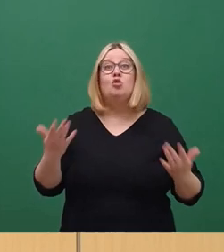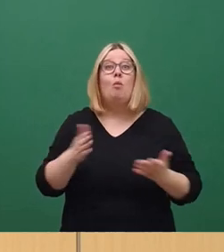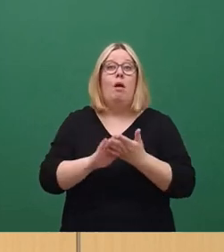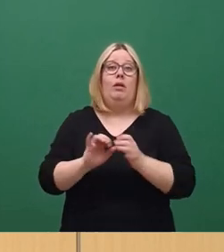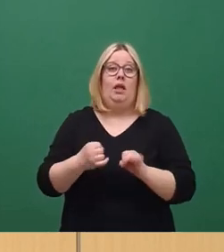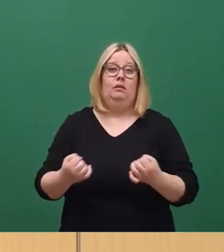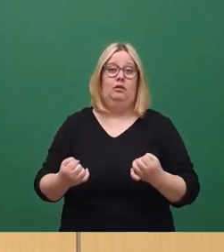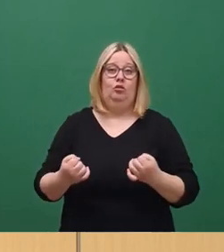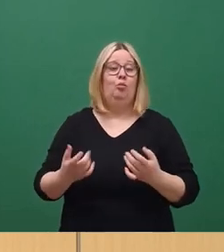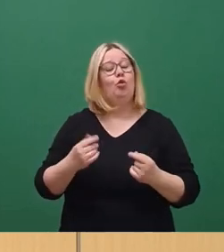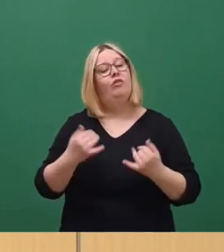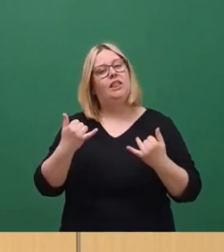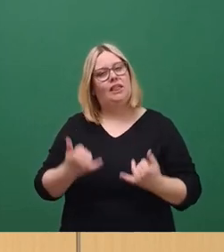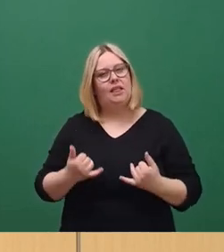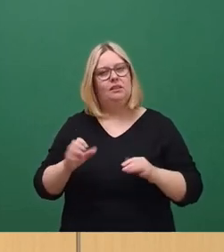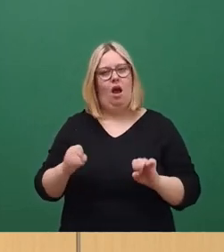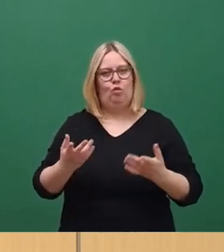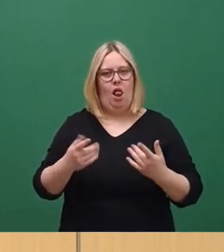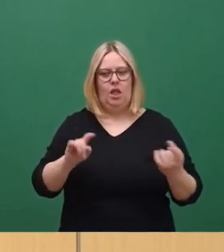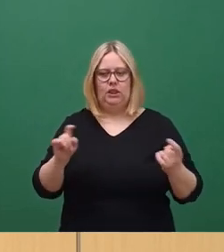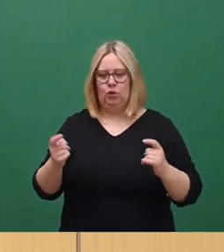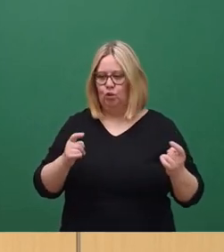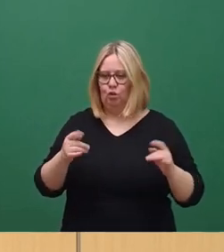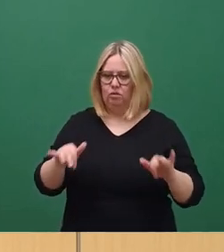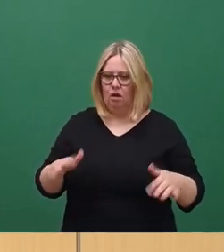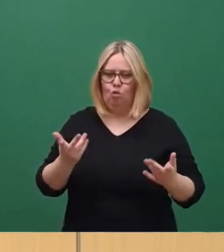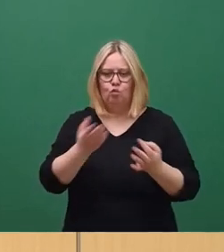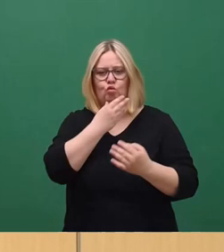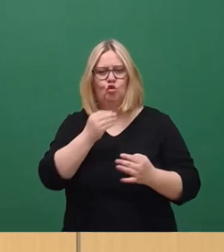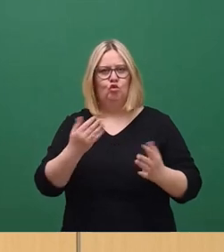Gefühl, wenn man da jetzt, so wie es aktuell auch strittig, das ganze Thema diskutiert,